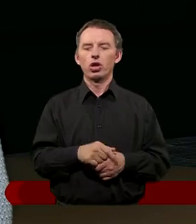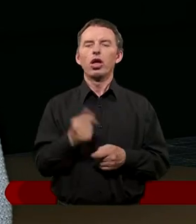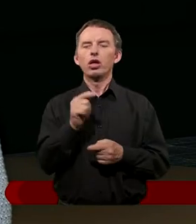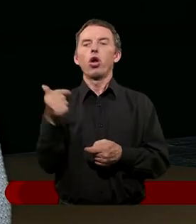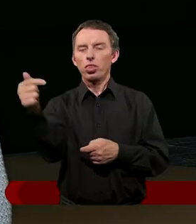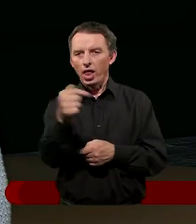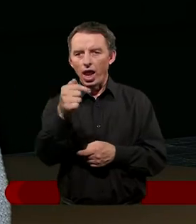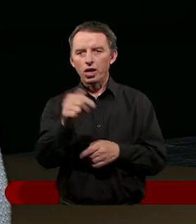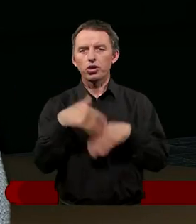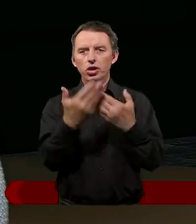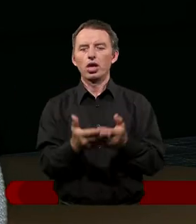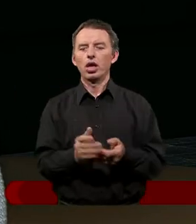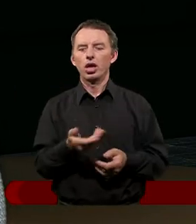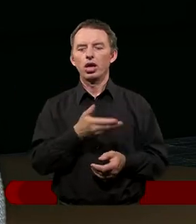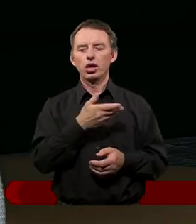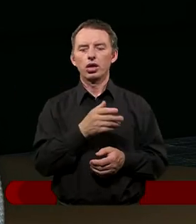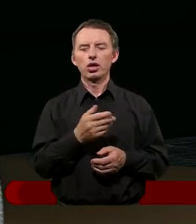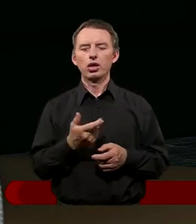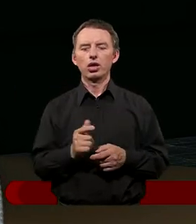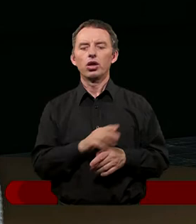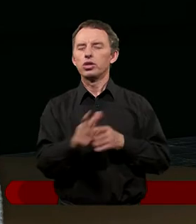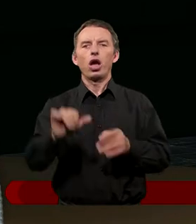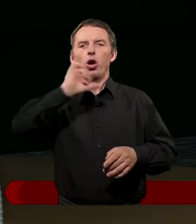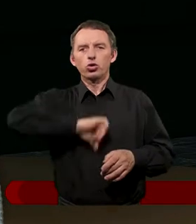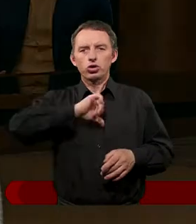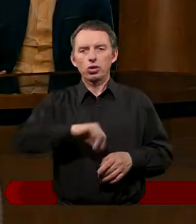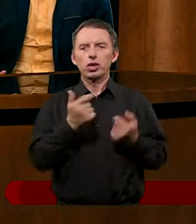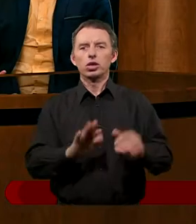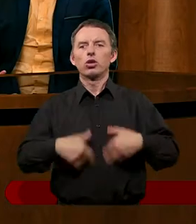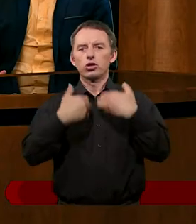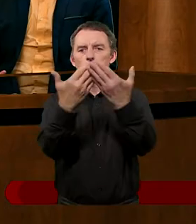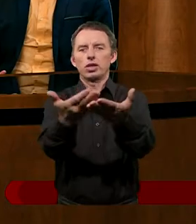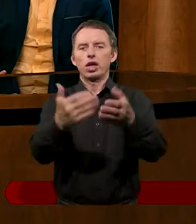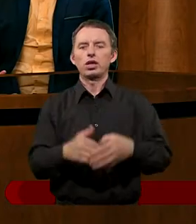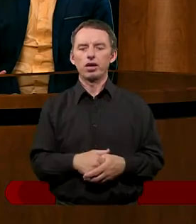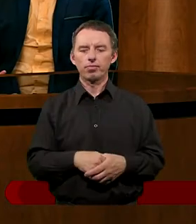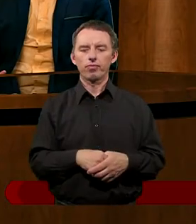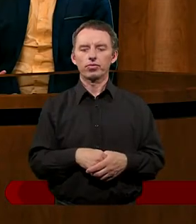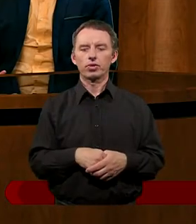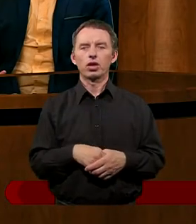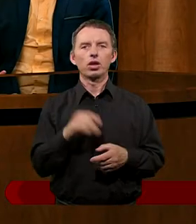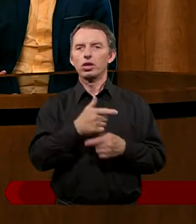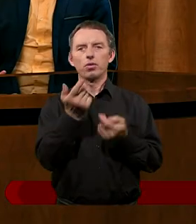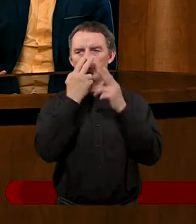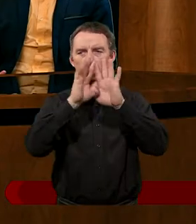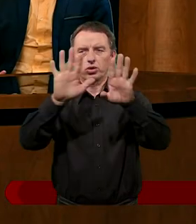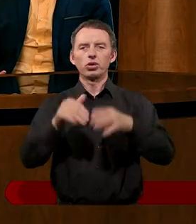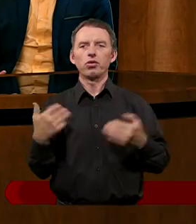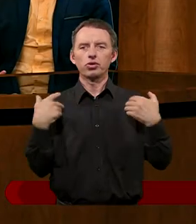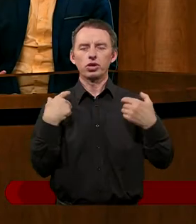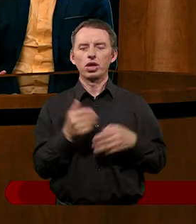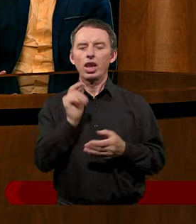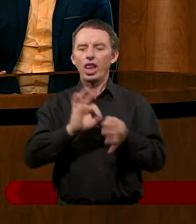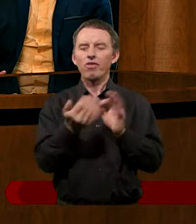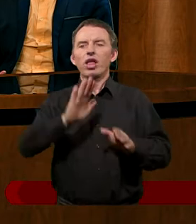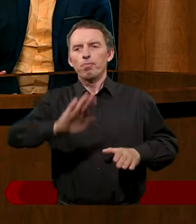może należy, ale nic od siebie nie Zapomina podziękować nawet. Nawet zapomina podziękować. Czego się nawet małe